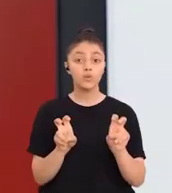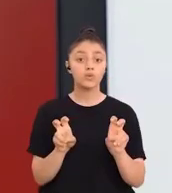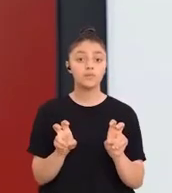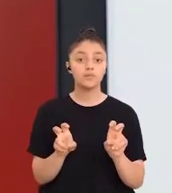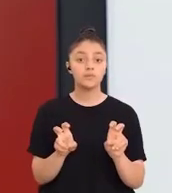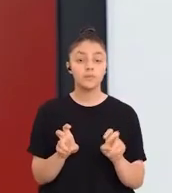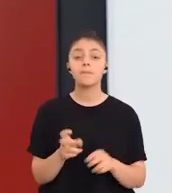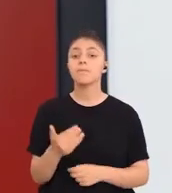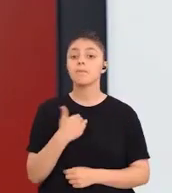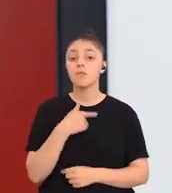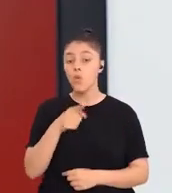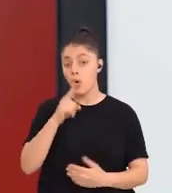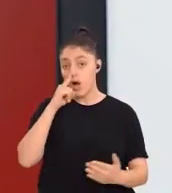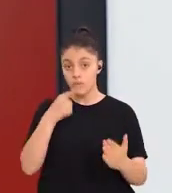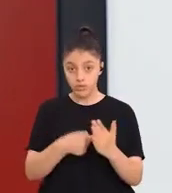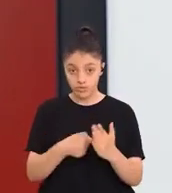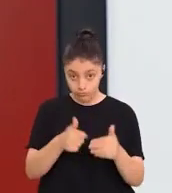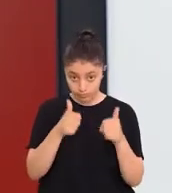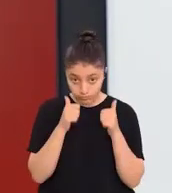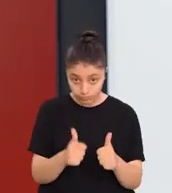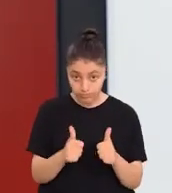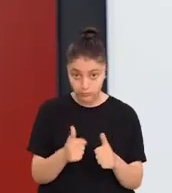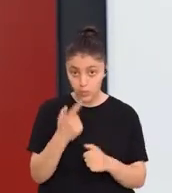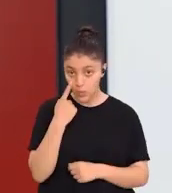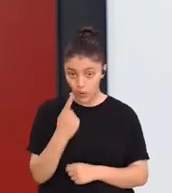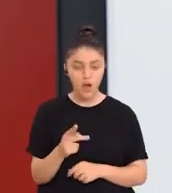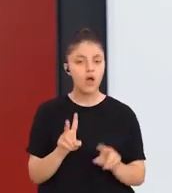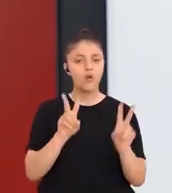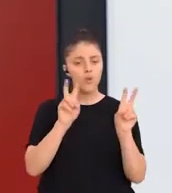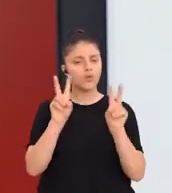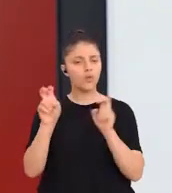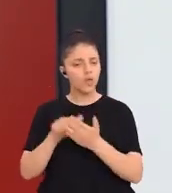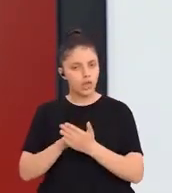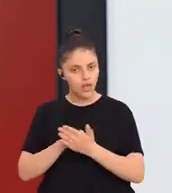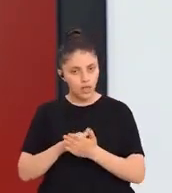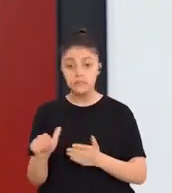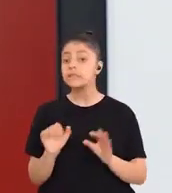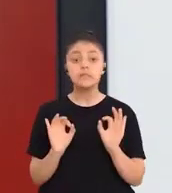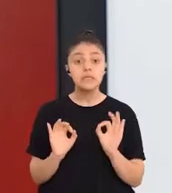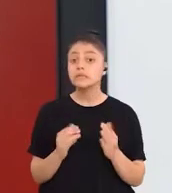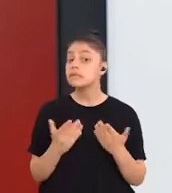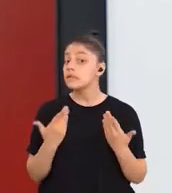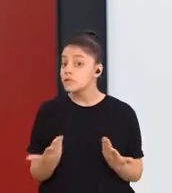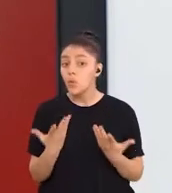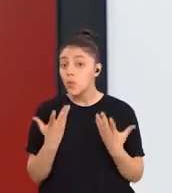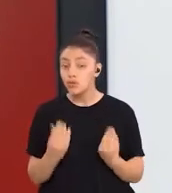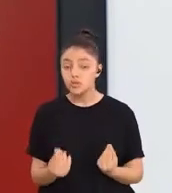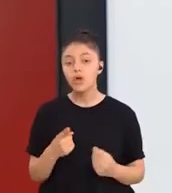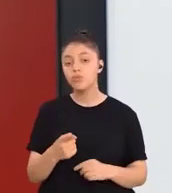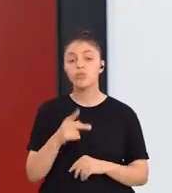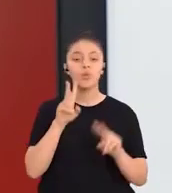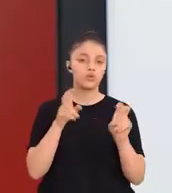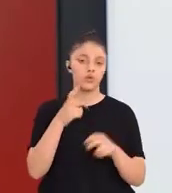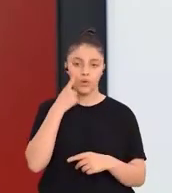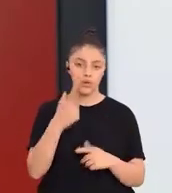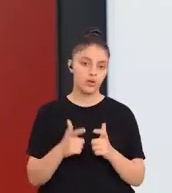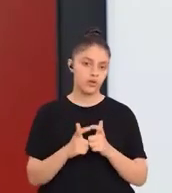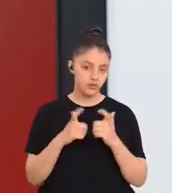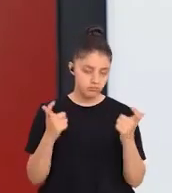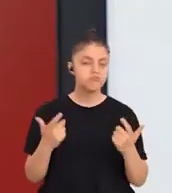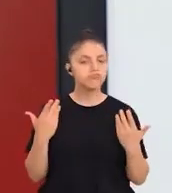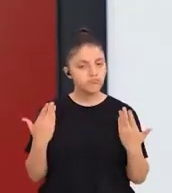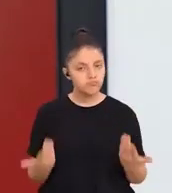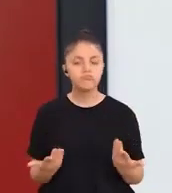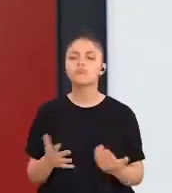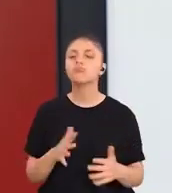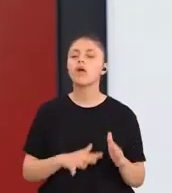olan durum, bizi o amaca ulaştıracak olan konuların nasıl ve ne şekilde geliştirilmesi.